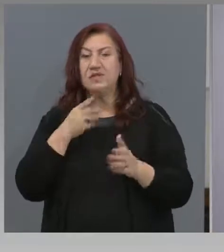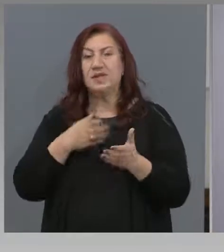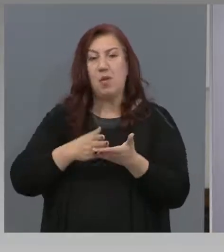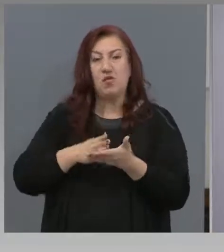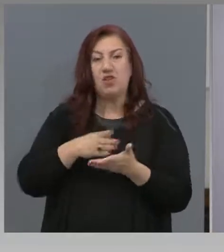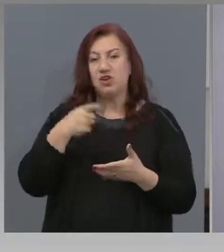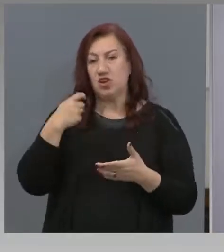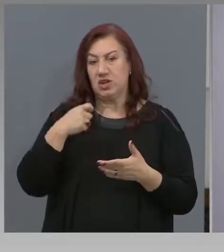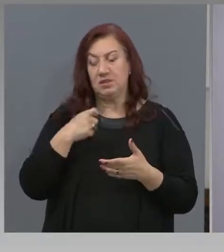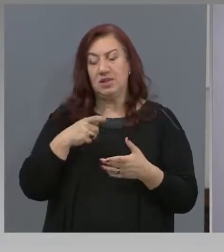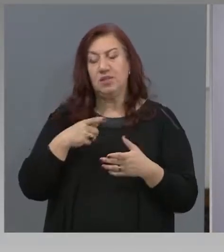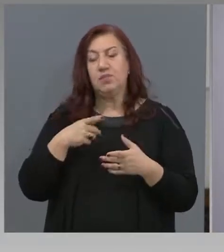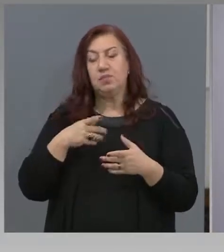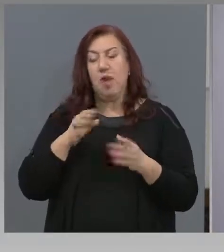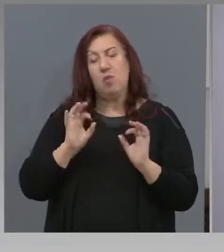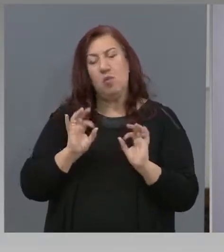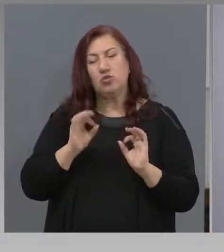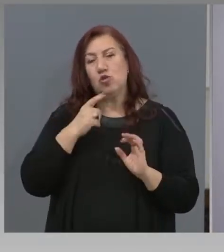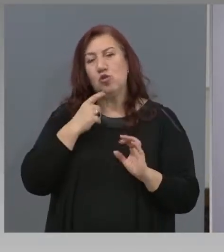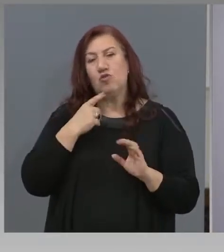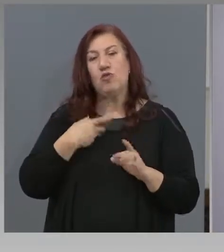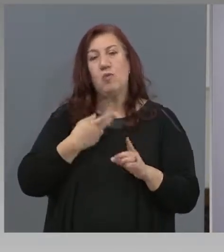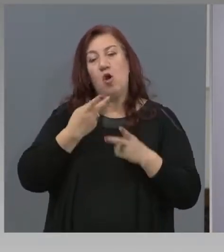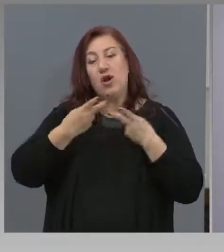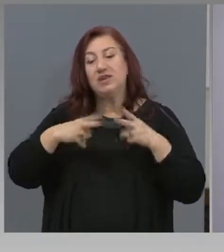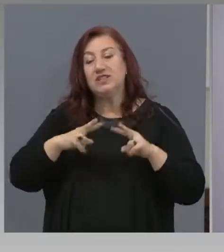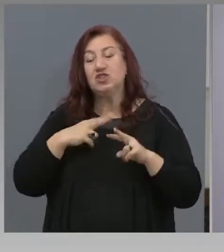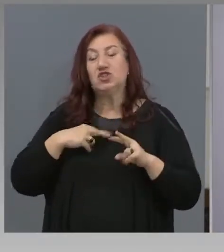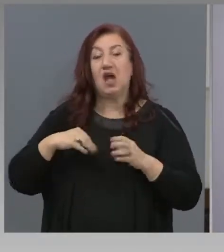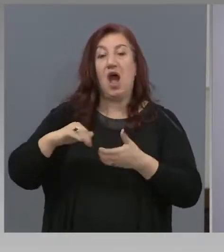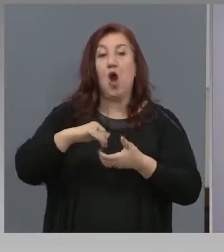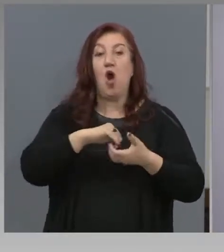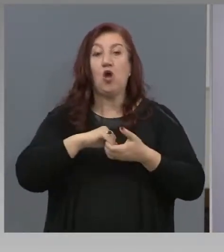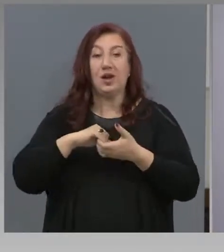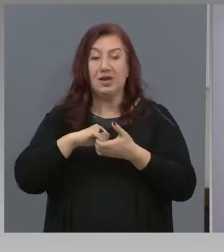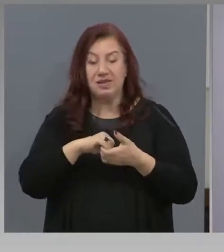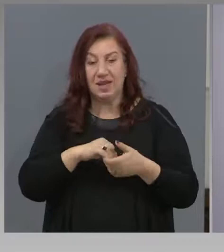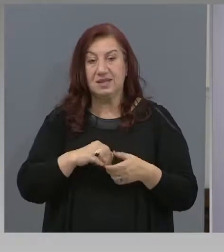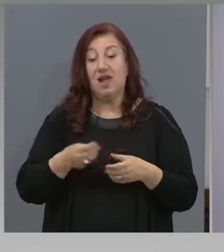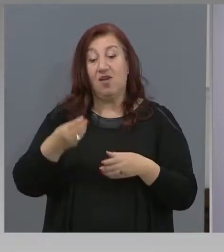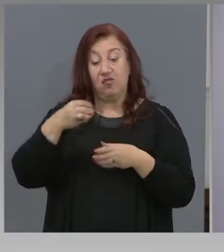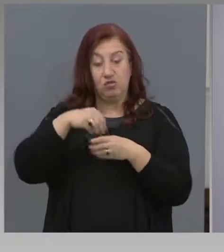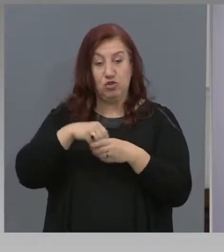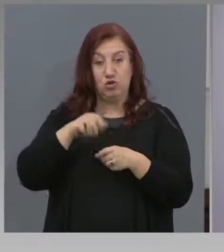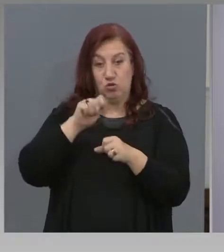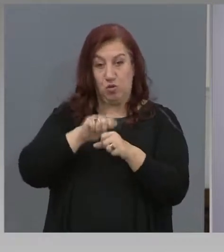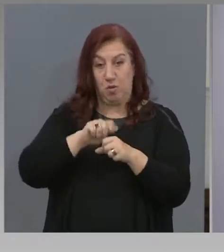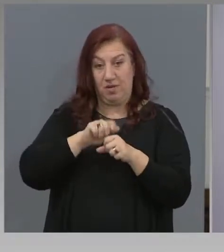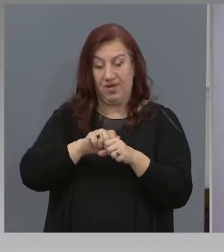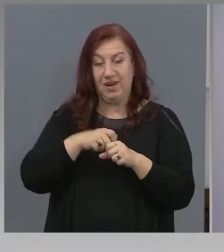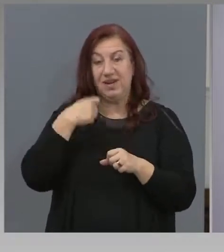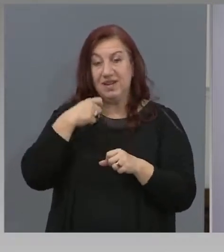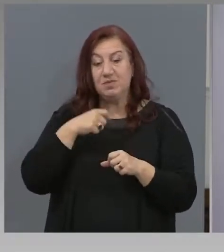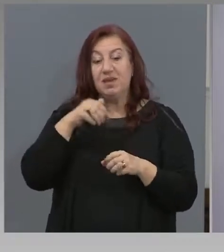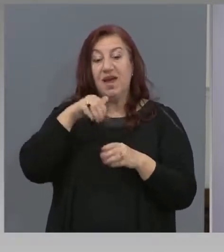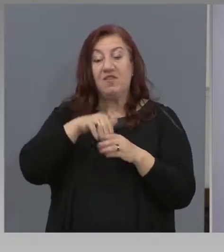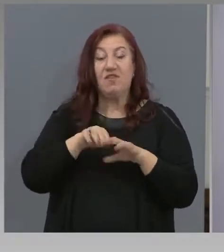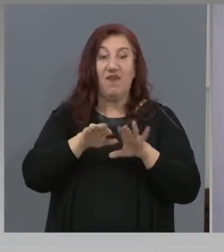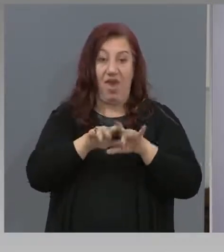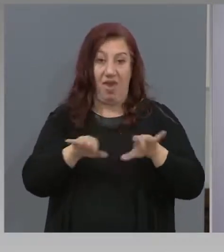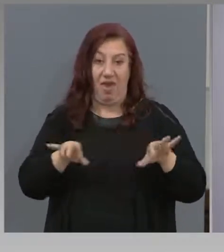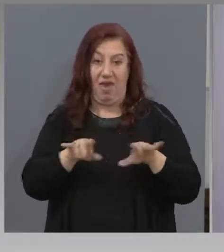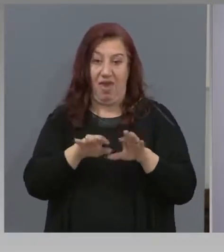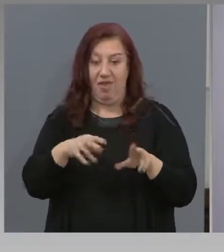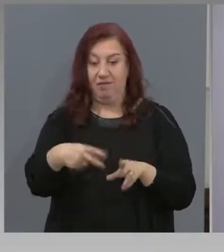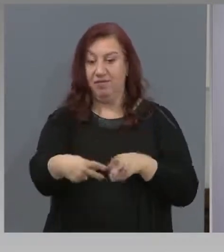организация на провеждането на изпита, включително и провеждането на изпита в електронна среда. Няколко варианта ще пробваме. Това не